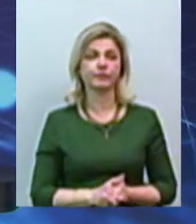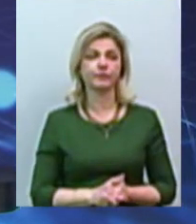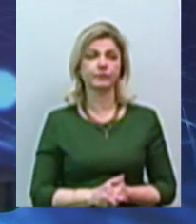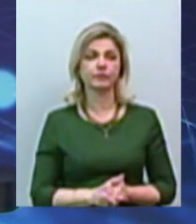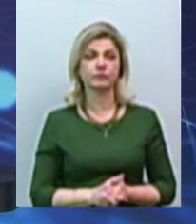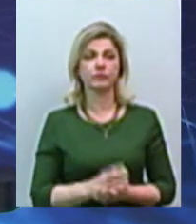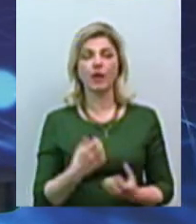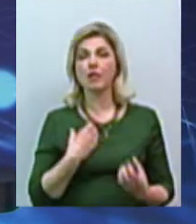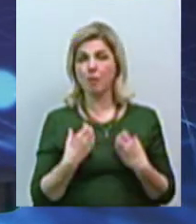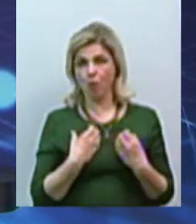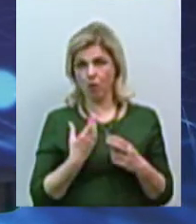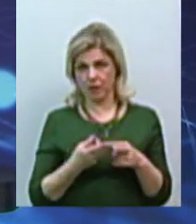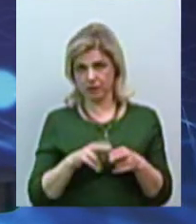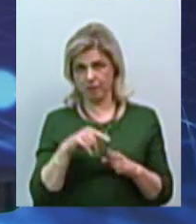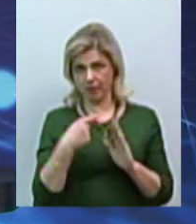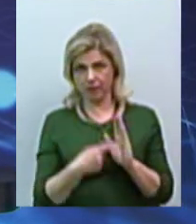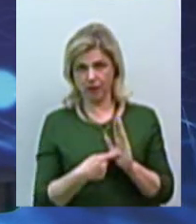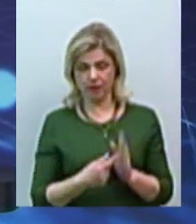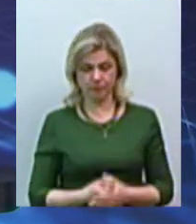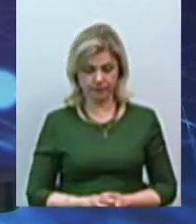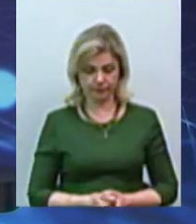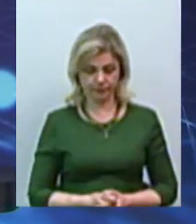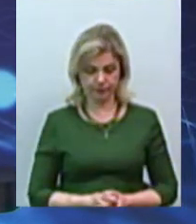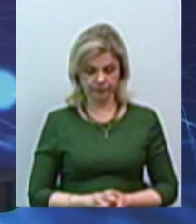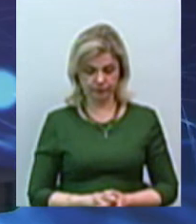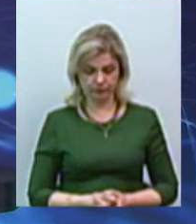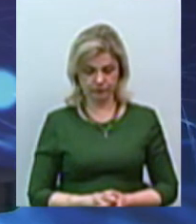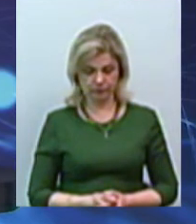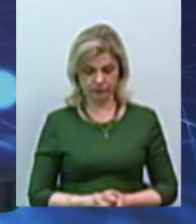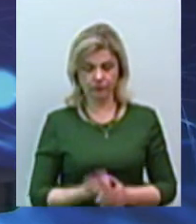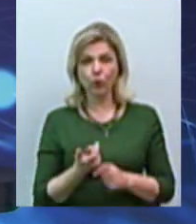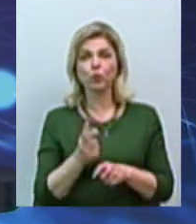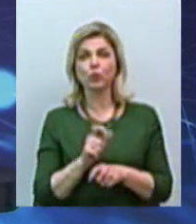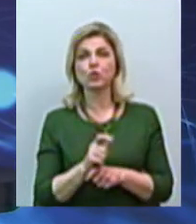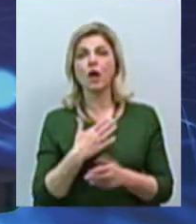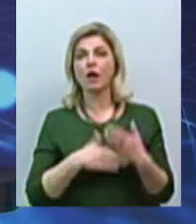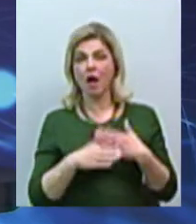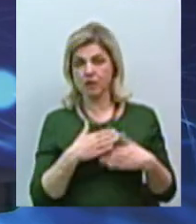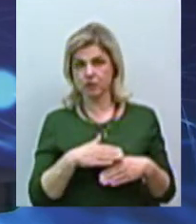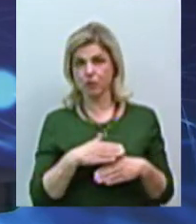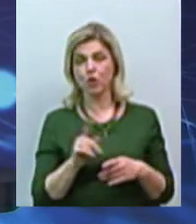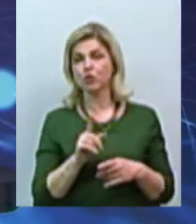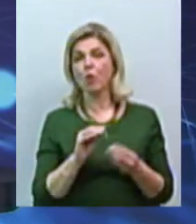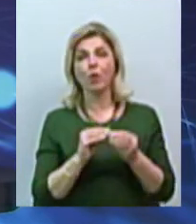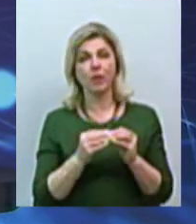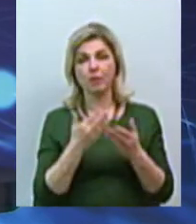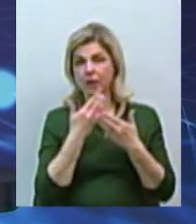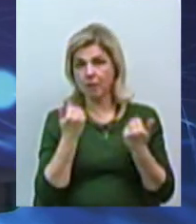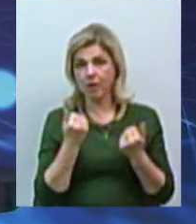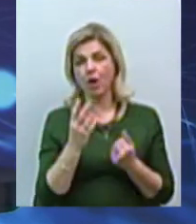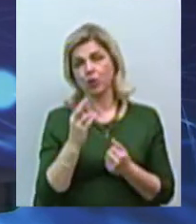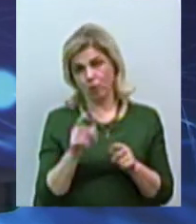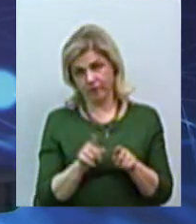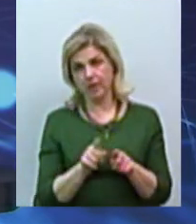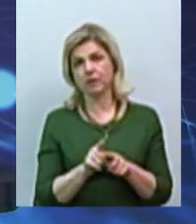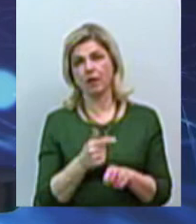занепокоєння цим питанням. Дуже радісно відзначити, що проблеми, як такої, немає, але все ж таки, я хотів